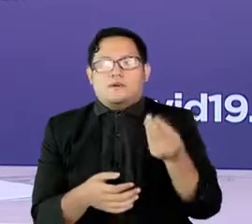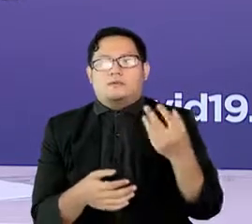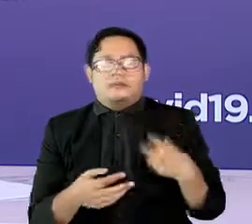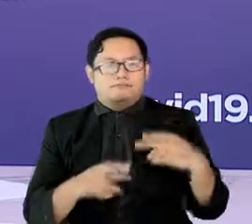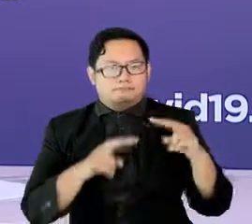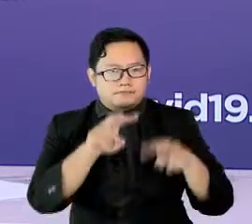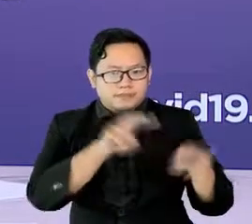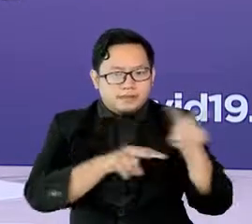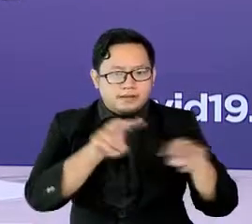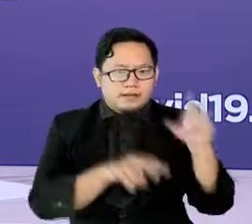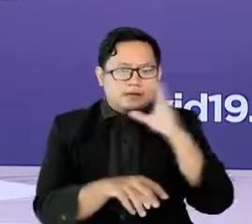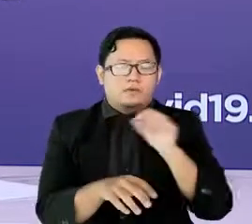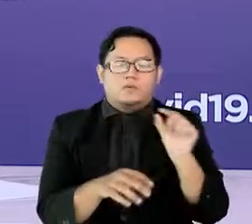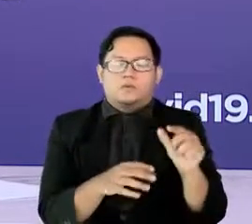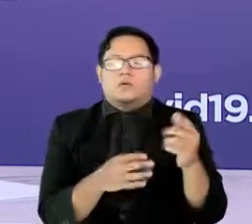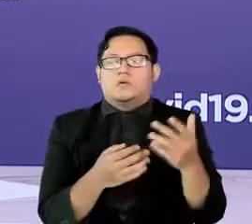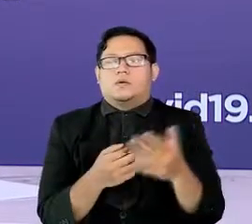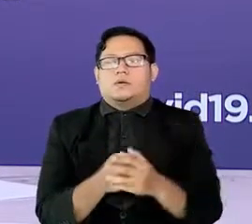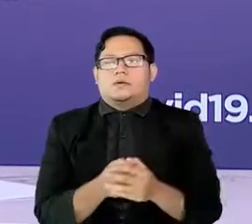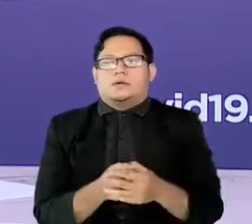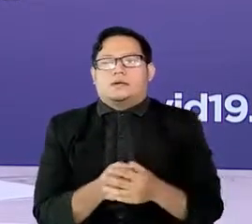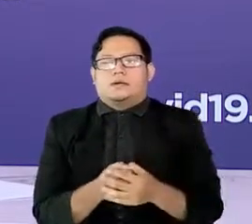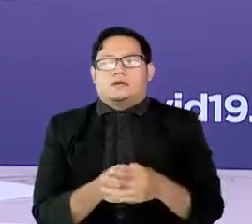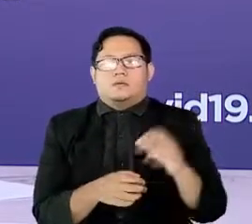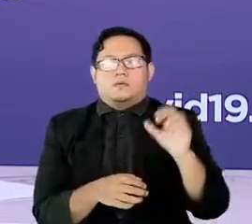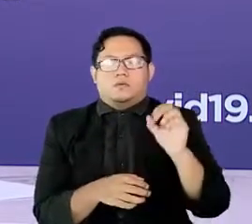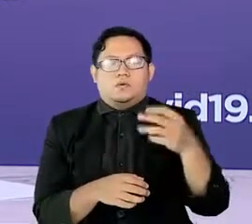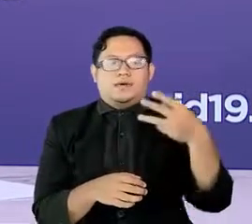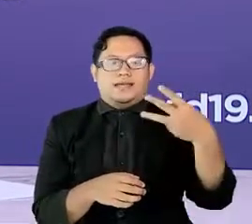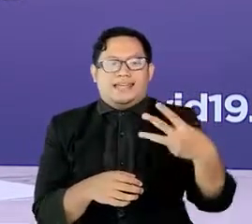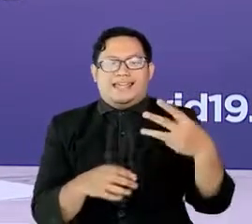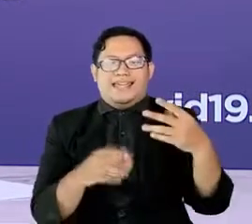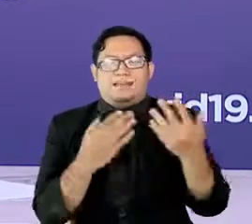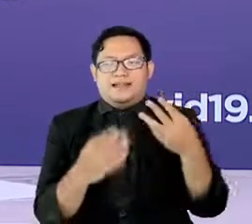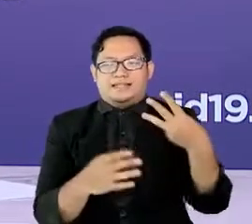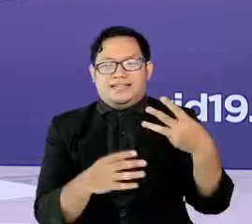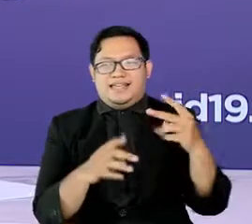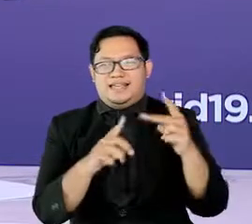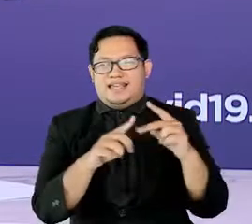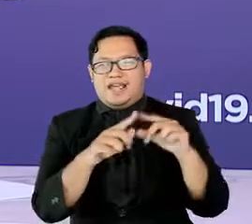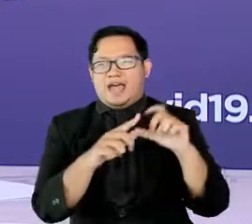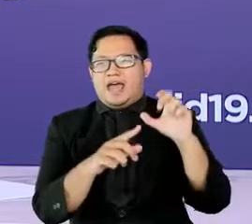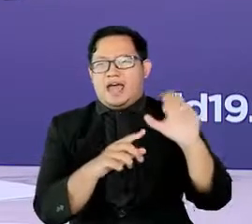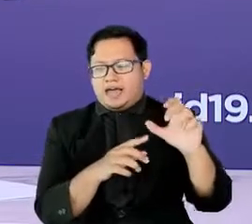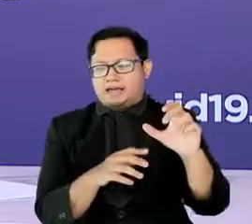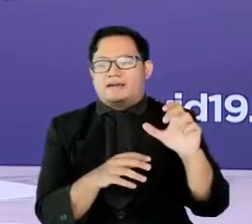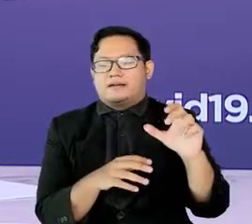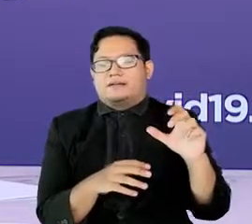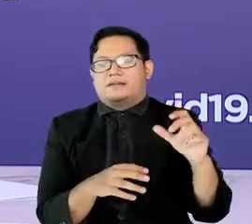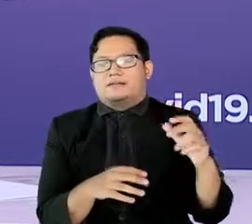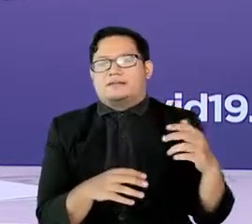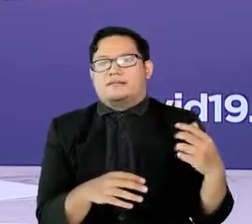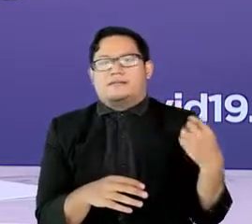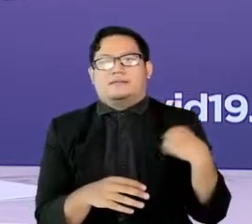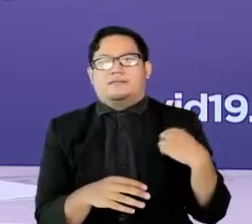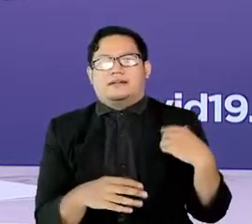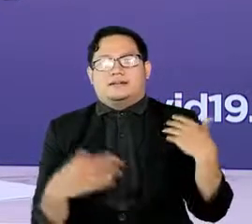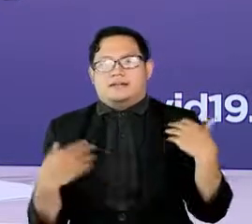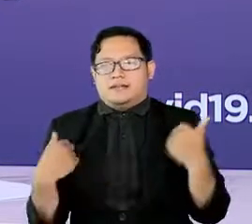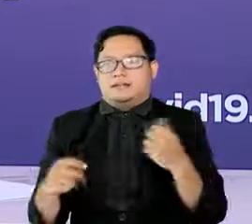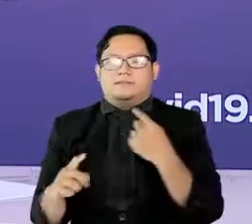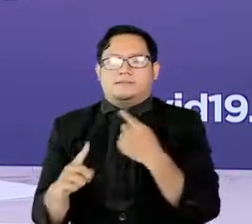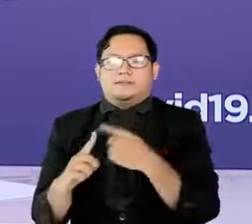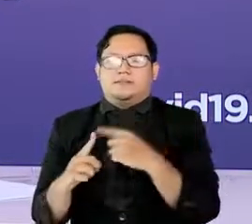pengguna pada Electronic Health Alert Card atau EHEC. Selain itu, Kementerian Kesehatan juga telah berkoordinasi dan